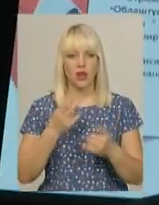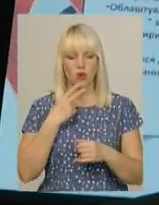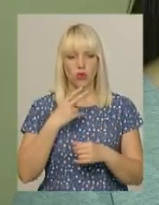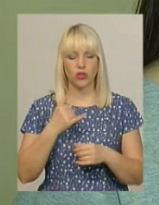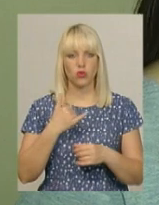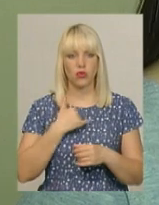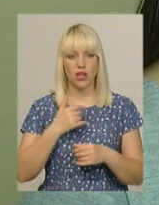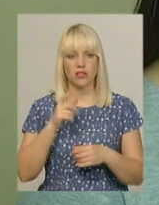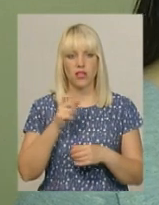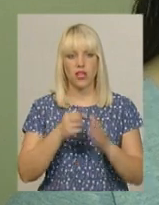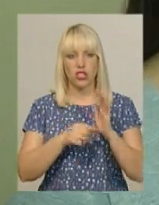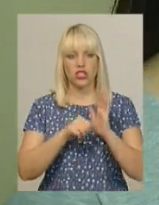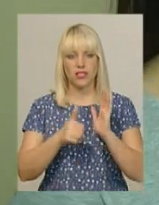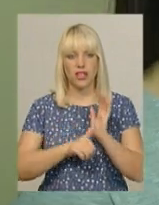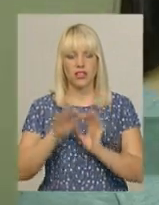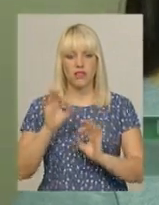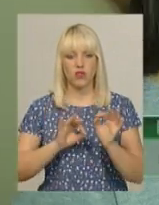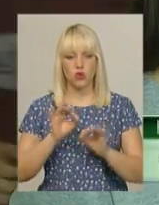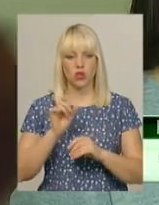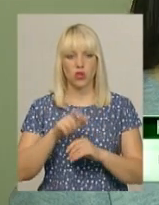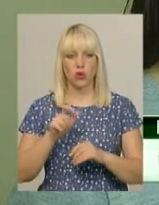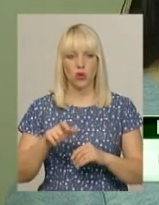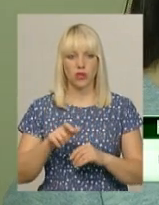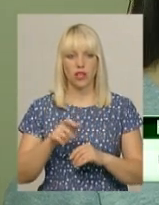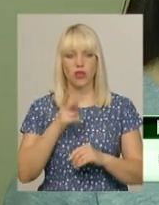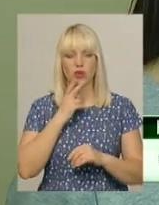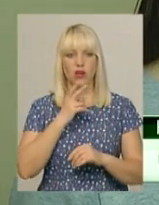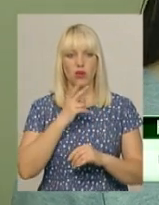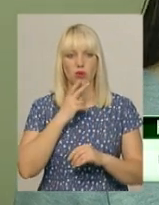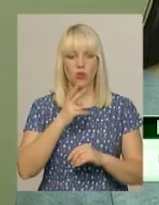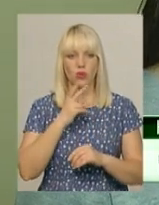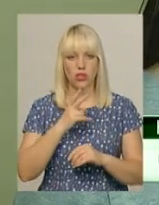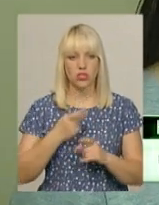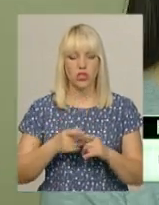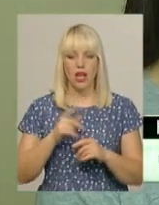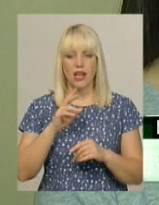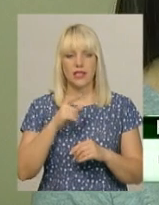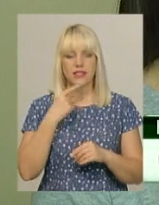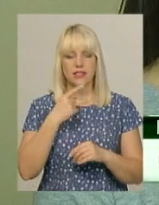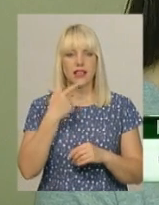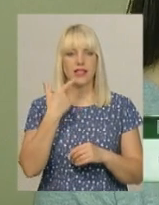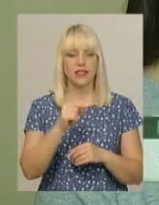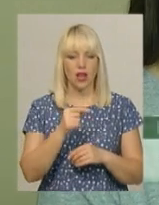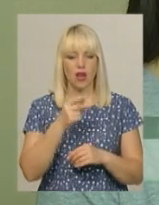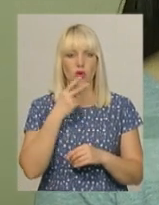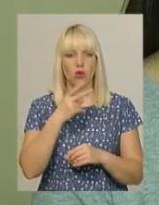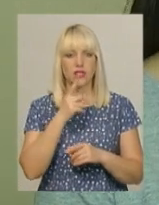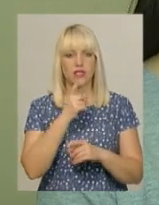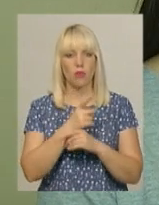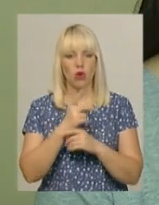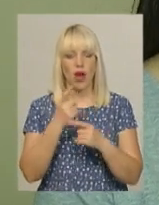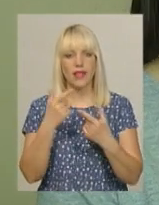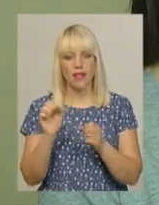курців, приблизно 16%. Їм сказали, де курити заборонено, але не сказали, де дозволено. Становлення зон для куріння дозволить